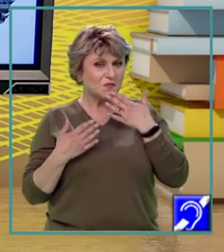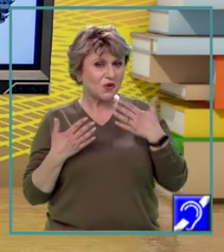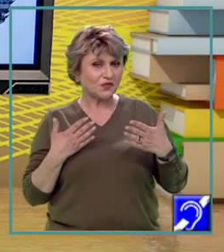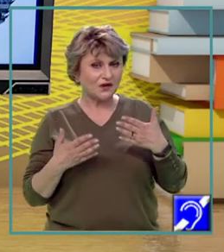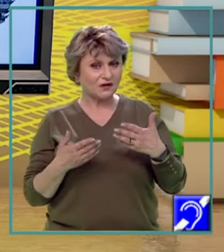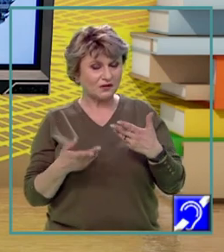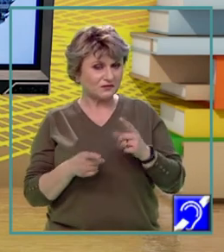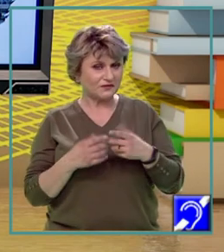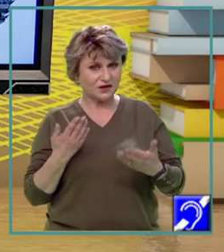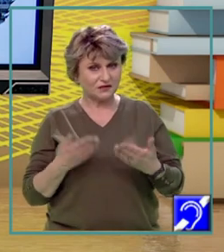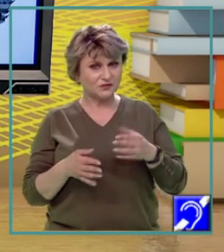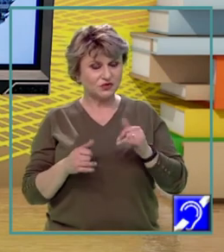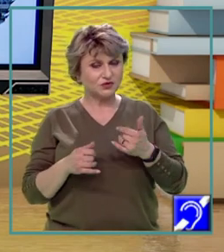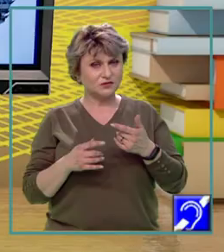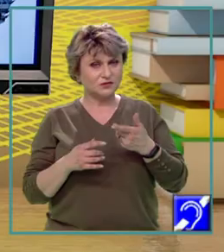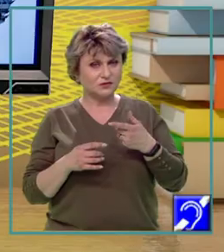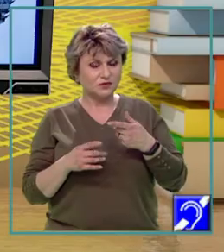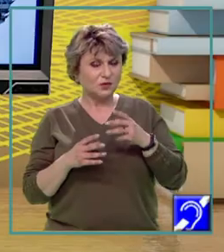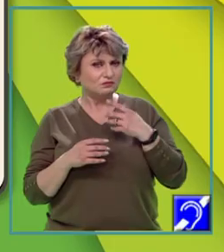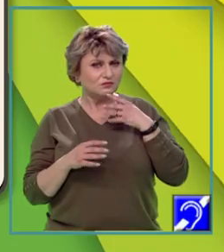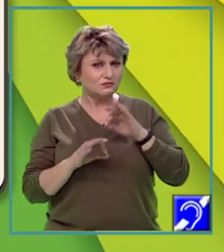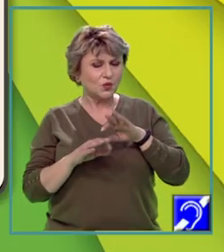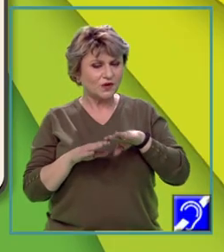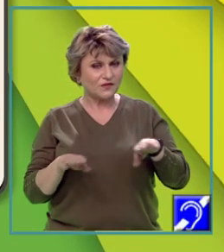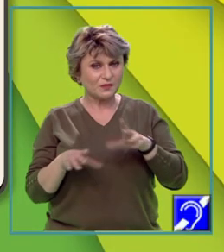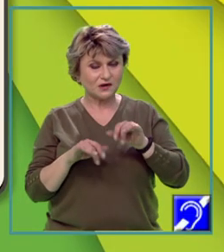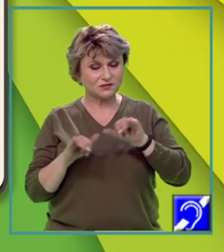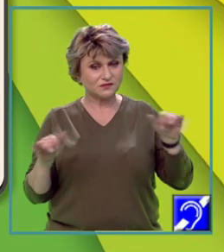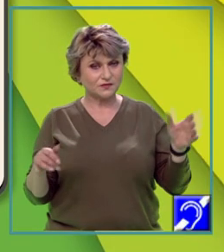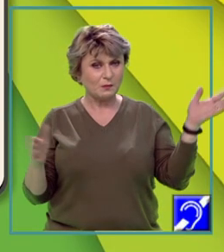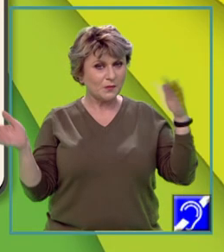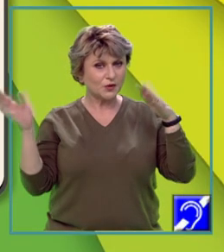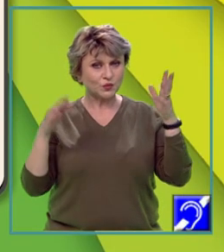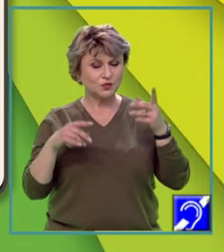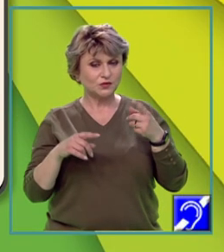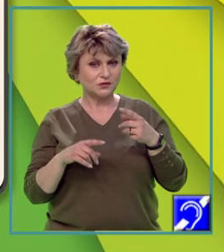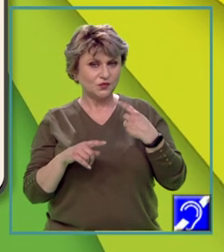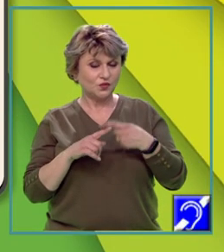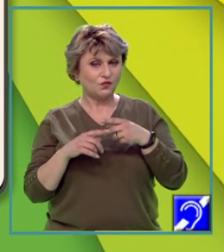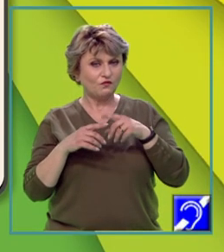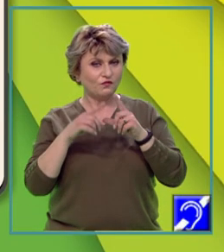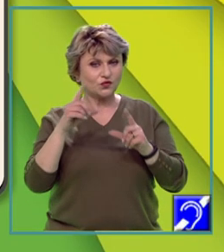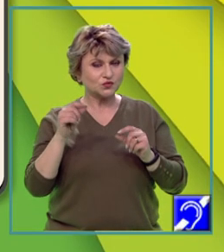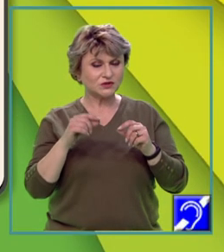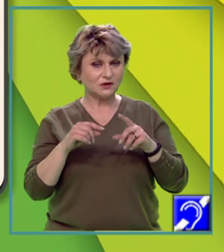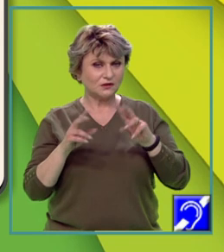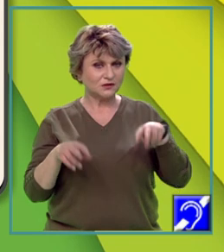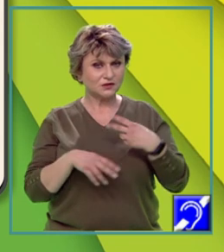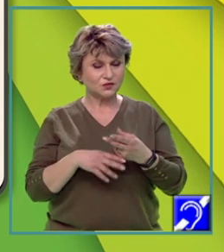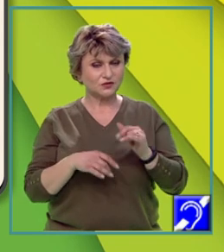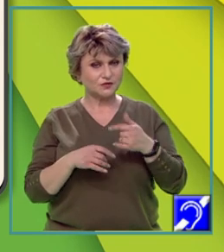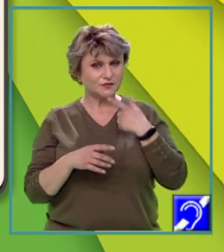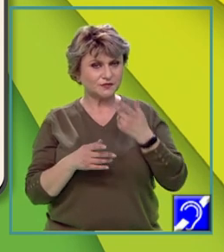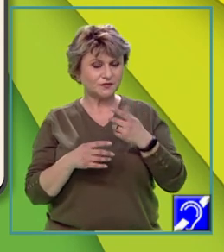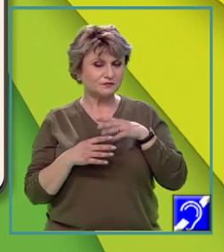un regim termic și pluviometric uniform în care se dezvoltă păduri cu frunze căzătoare. Solurile prezintă fertilitate